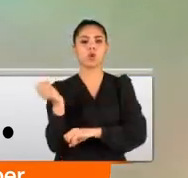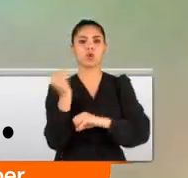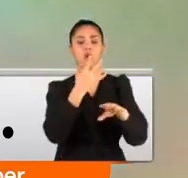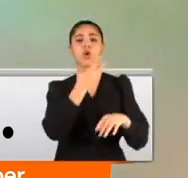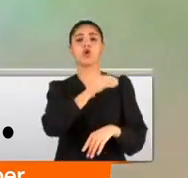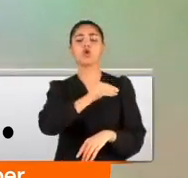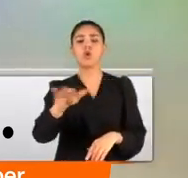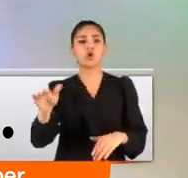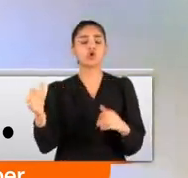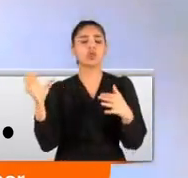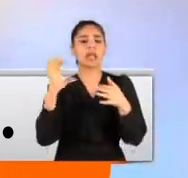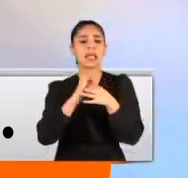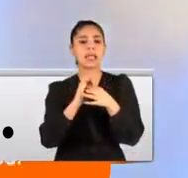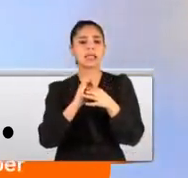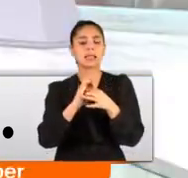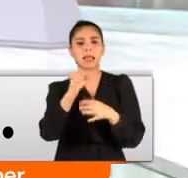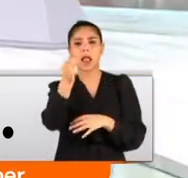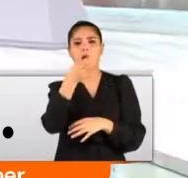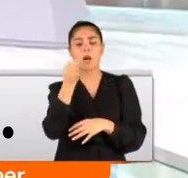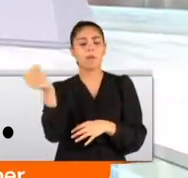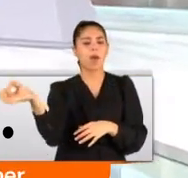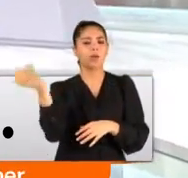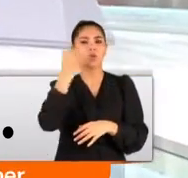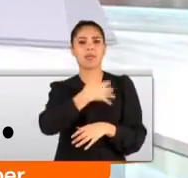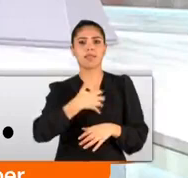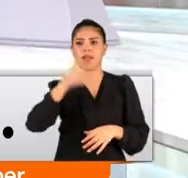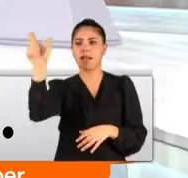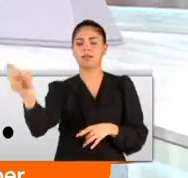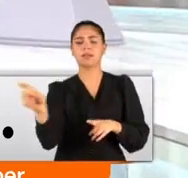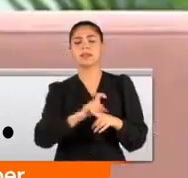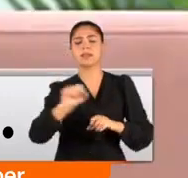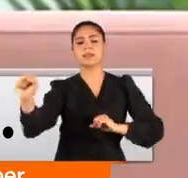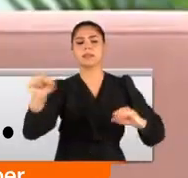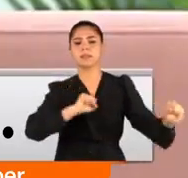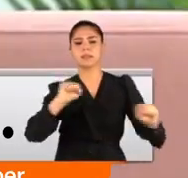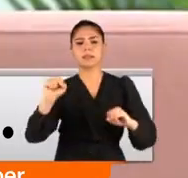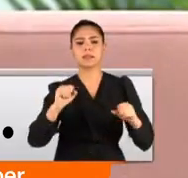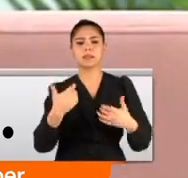Çocuklarıyla ilgili hiç beklemediği bir haber alan anne canlı yayında sinir krizi geçirdi.